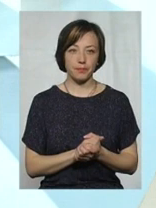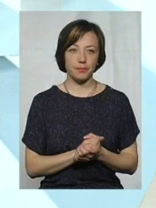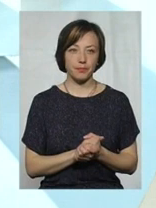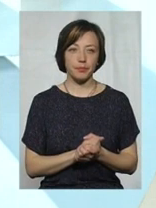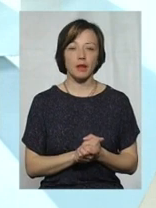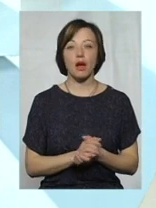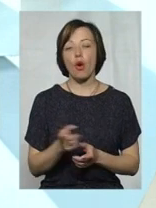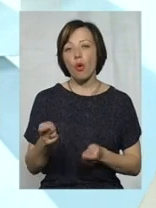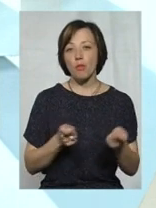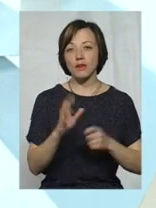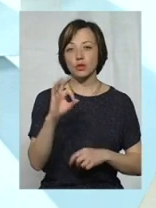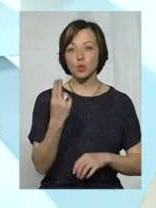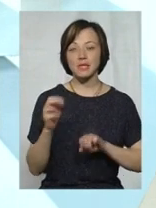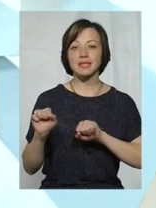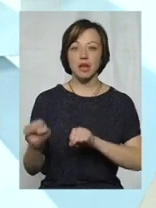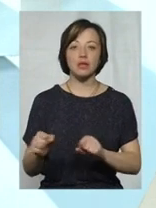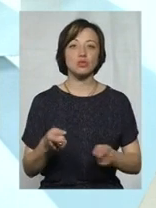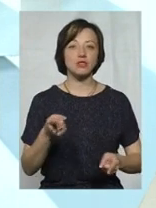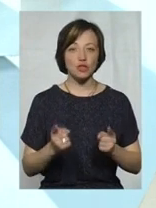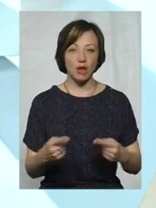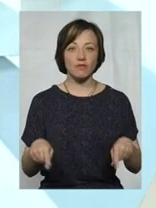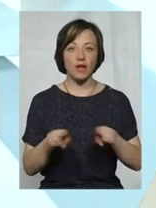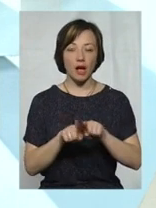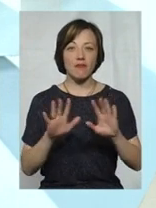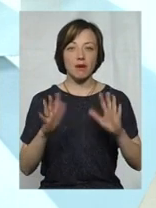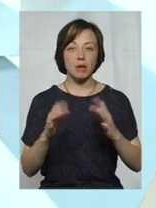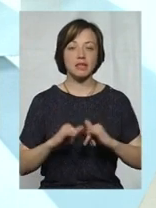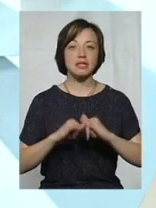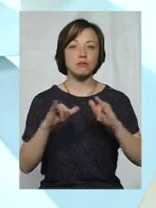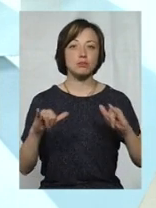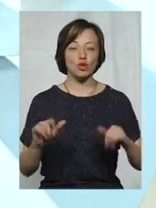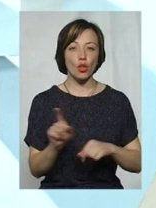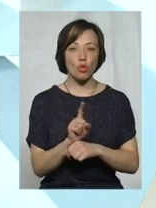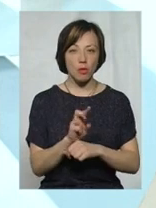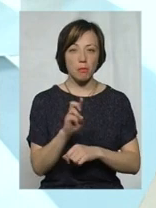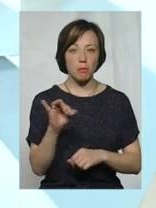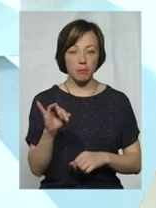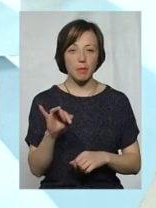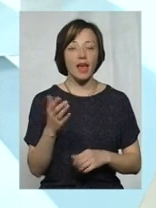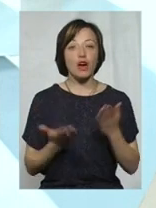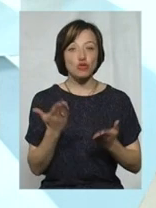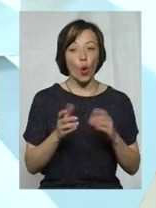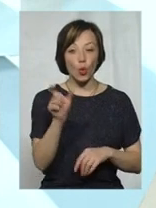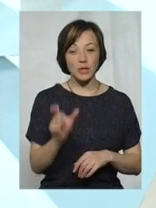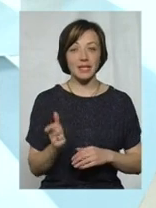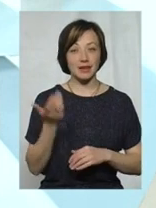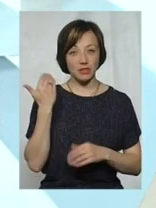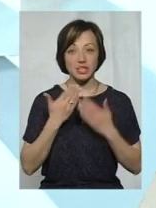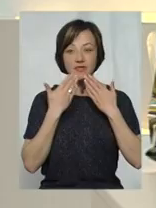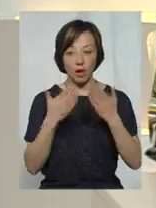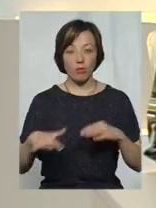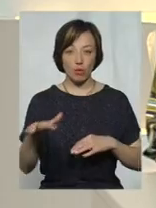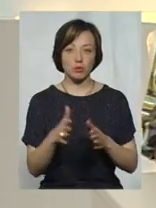Управління соціального захисту населення, звичайно, в таких випадках збільшували норму, якщо людина зверталася, і в неї площа, скажімо так,